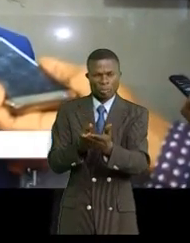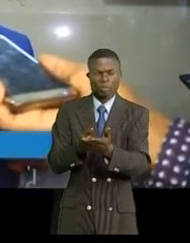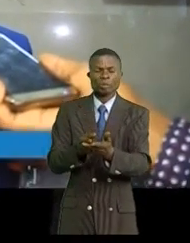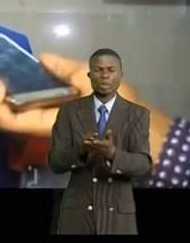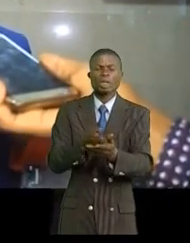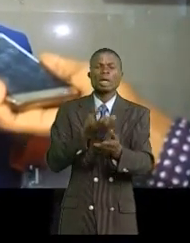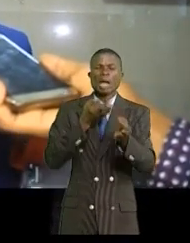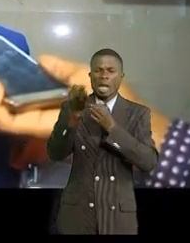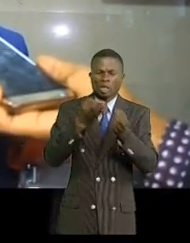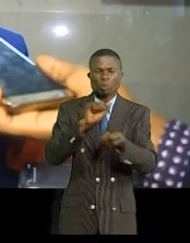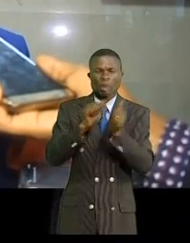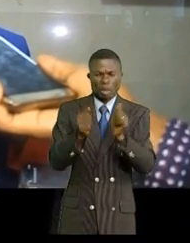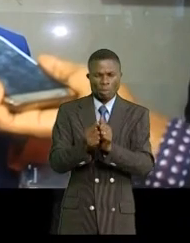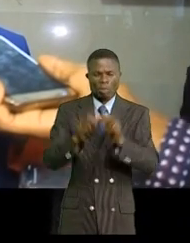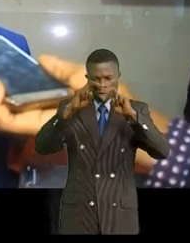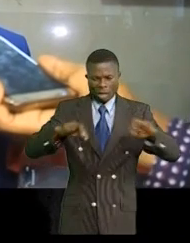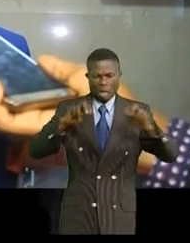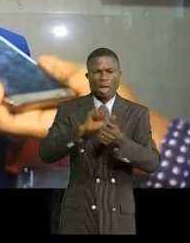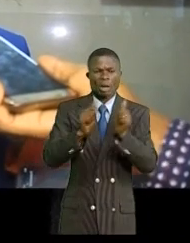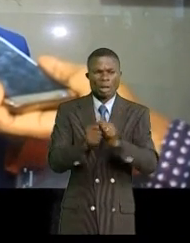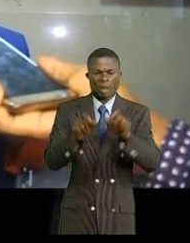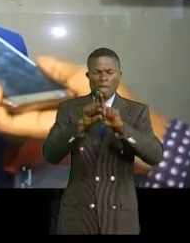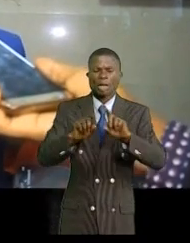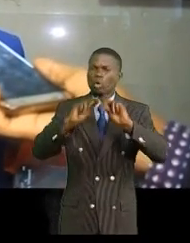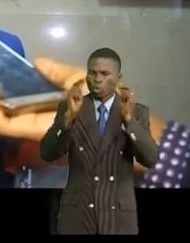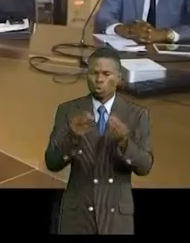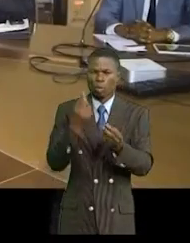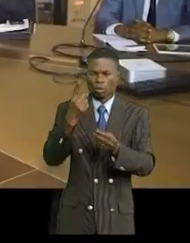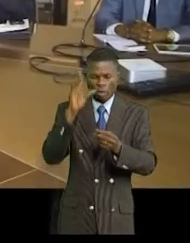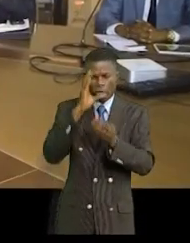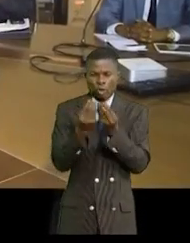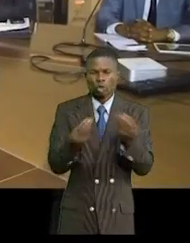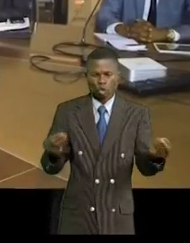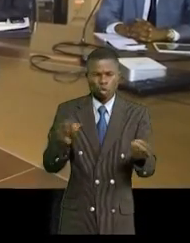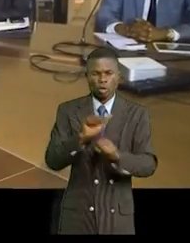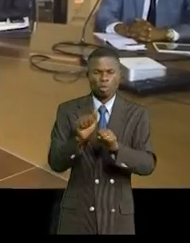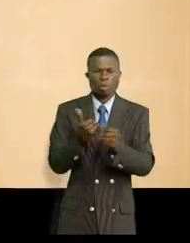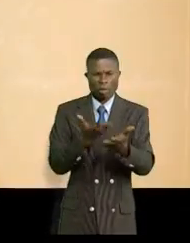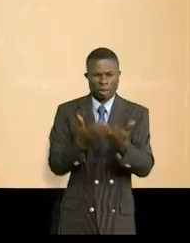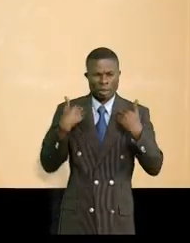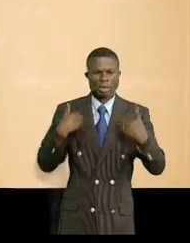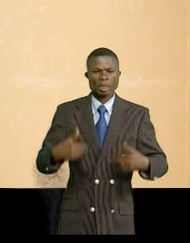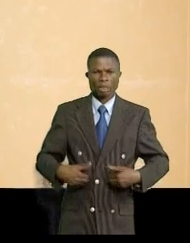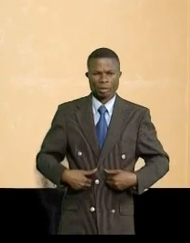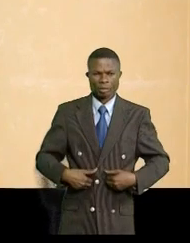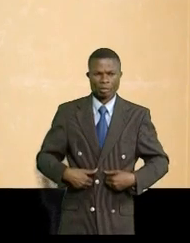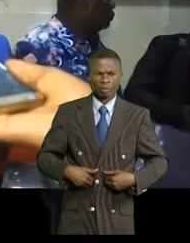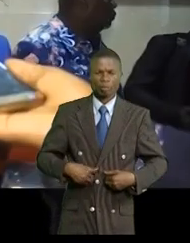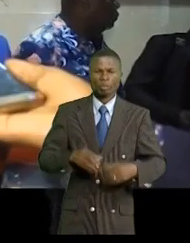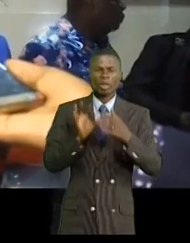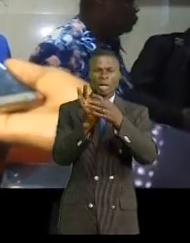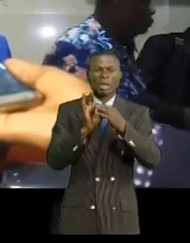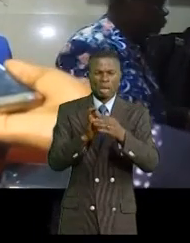poser les problèmes, analyser les problèmes et ensemble trouver des pistes de solution. Donc, dans l'approche de